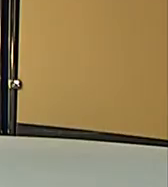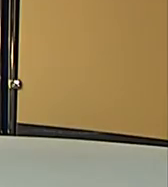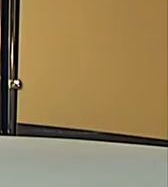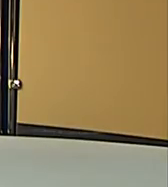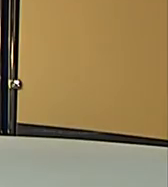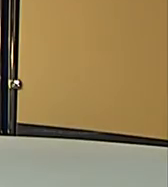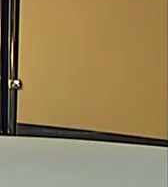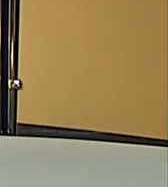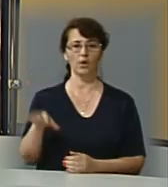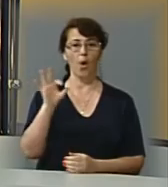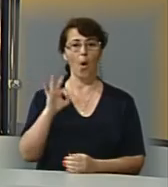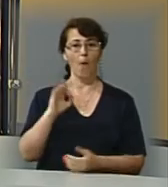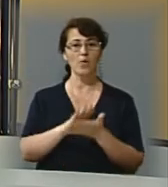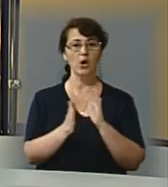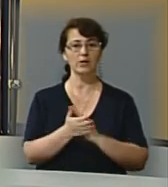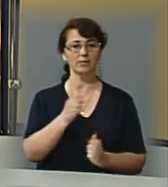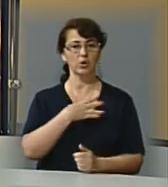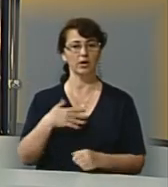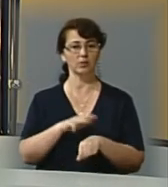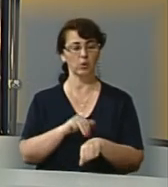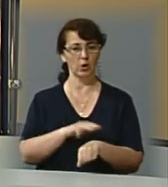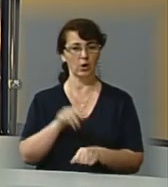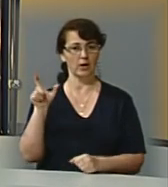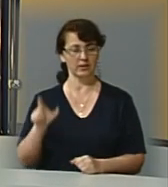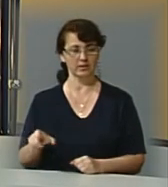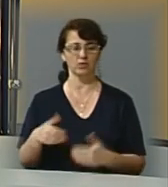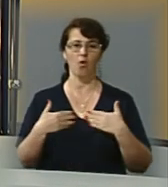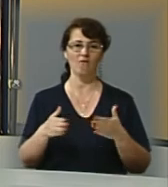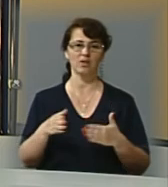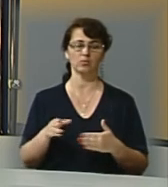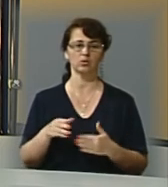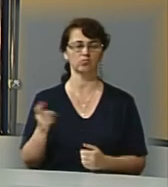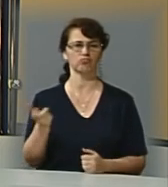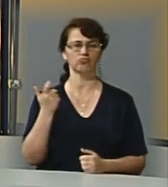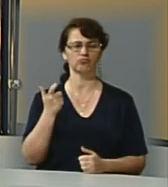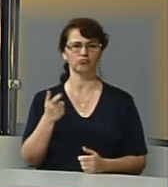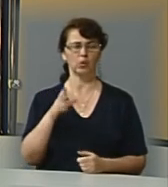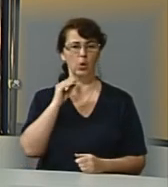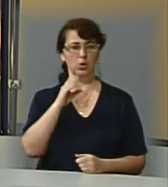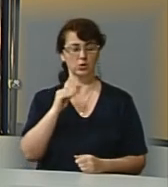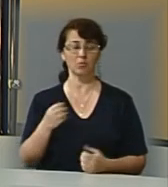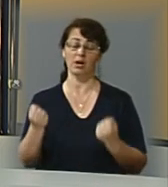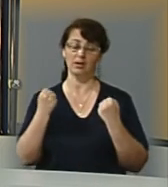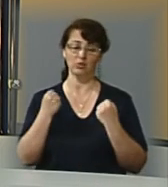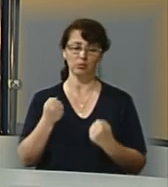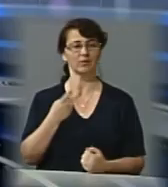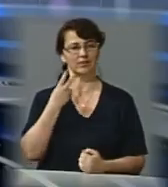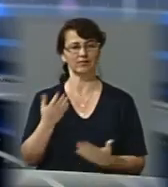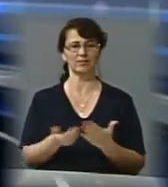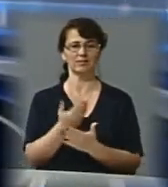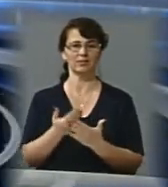Про стан пораненої поліцейської, випуск кінологів та результат рівських рабістів. Це з-поміж іншого вже за мить, ви дивитесь новини.